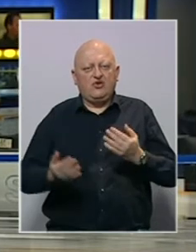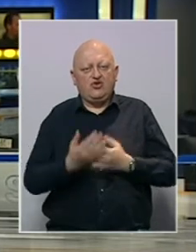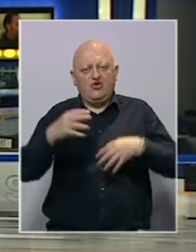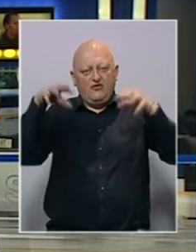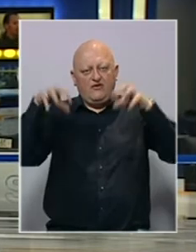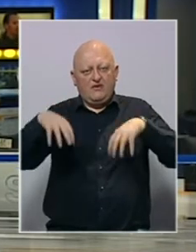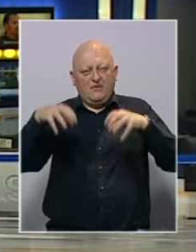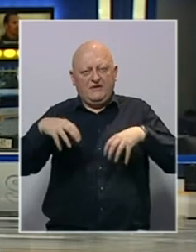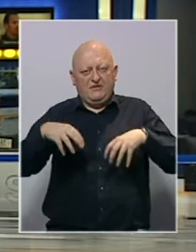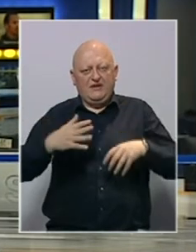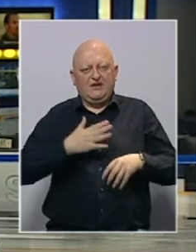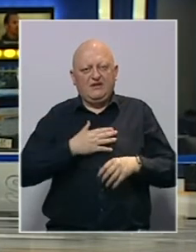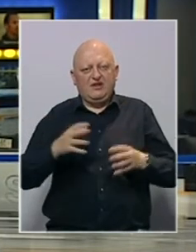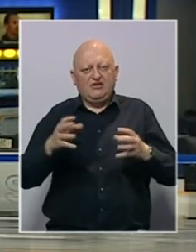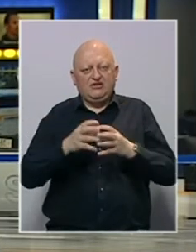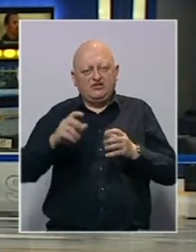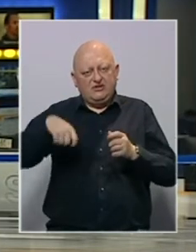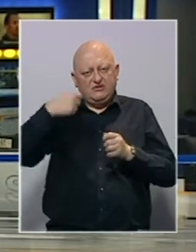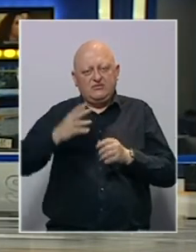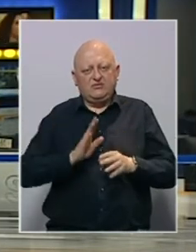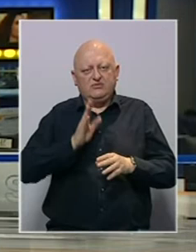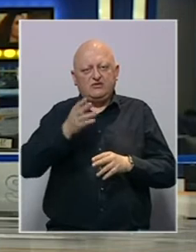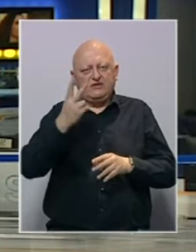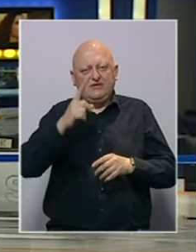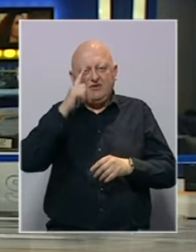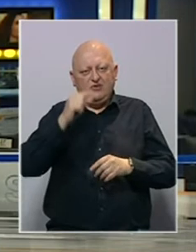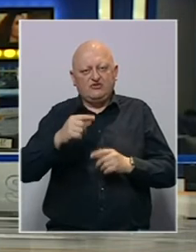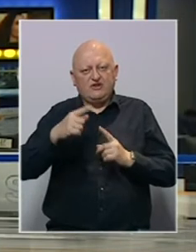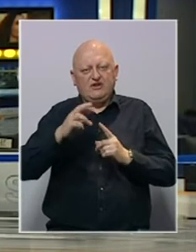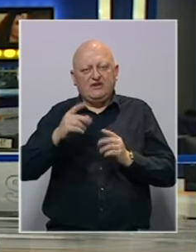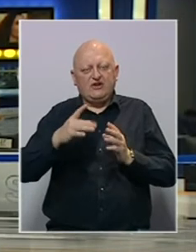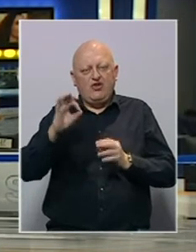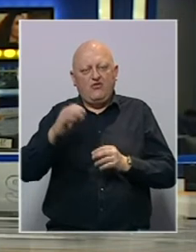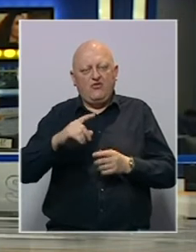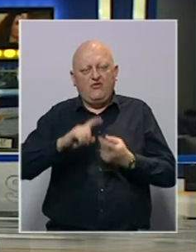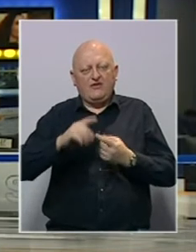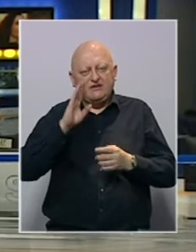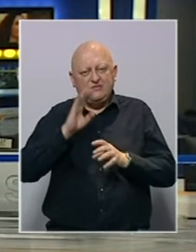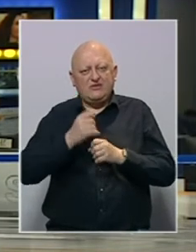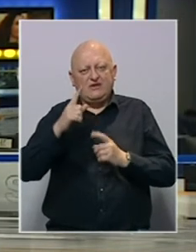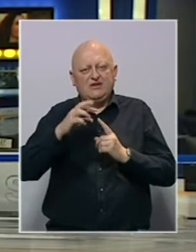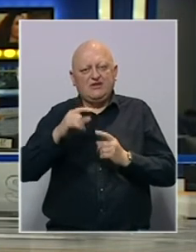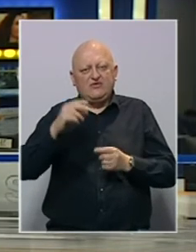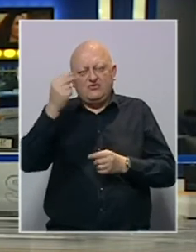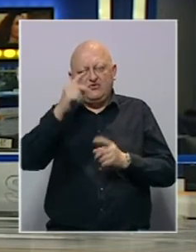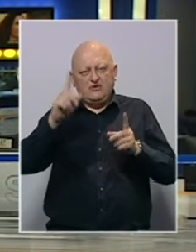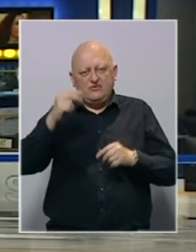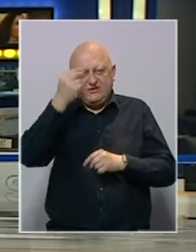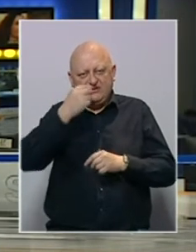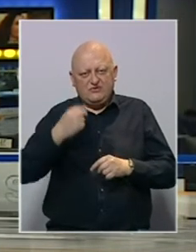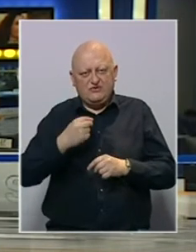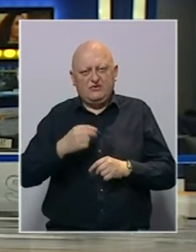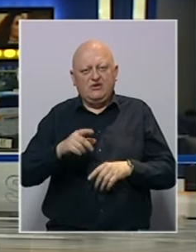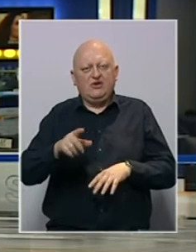od najavljenih novih padavina. Naša ekipa danas je posjetila dvije općine, Trnovo u Federaciji i Trnovo u Republici